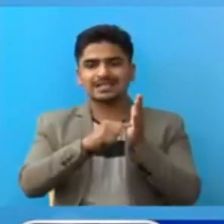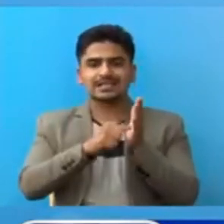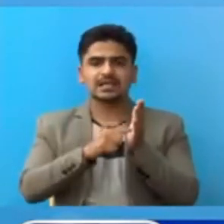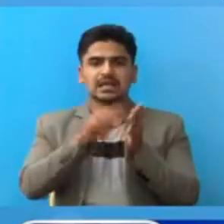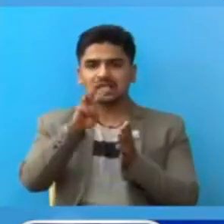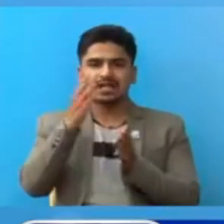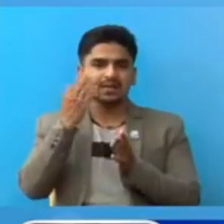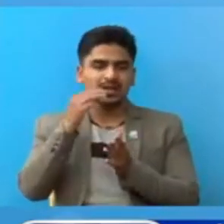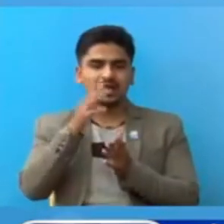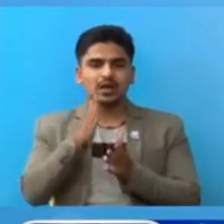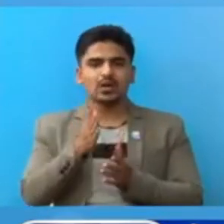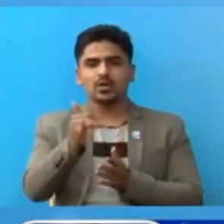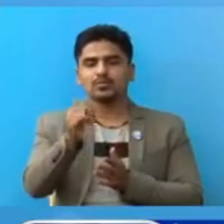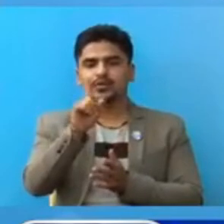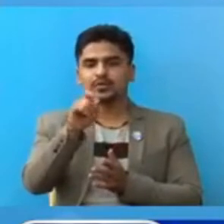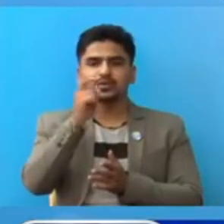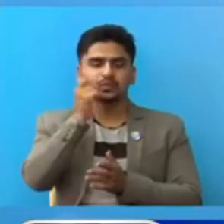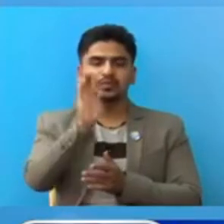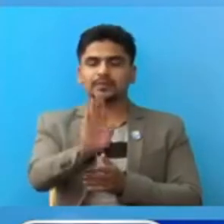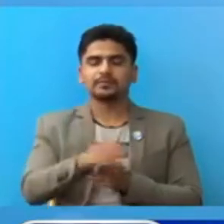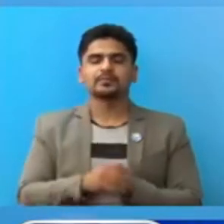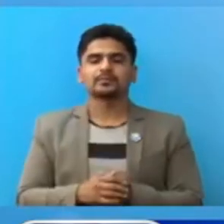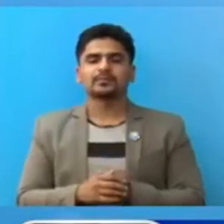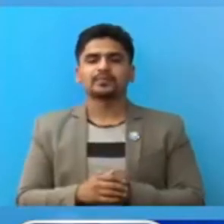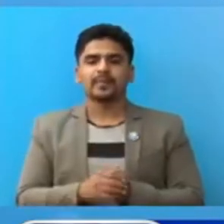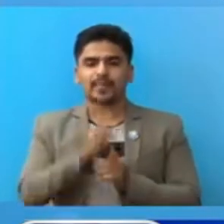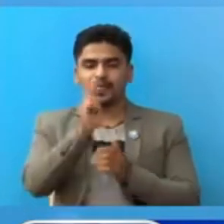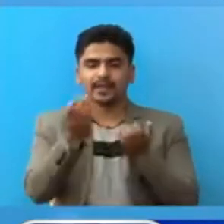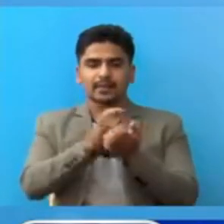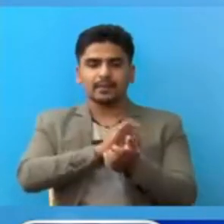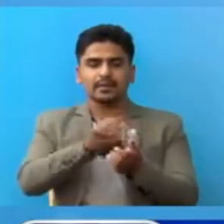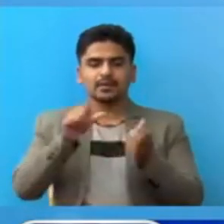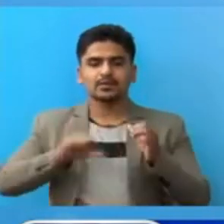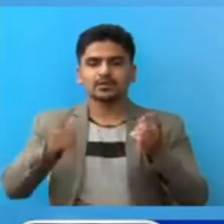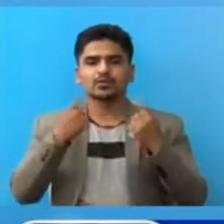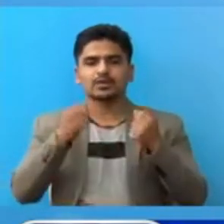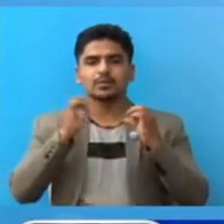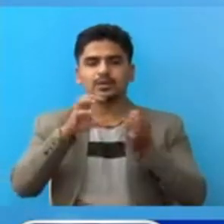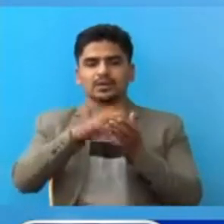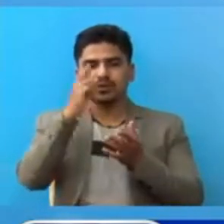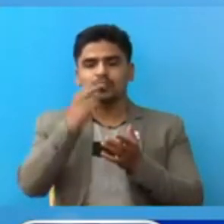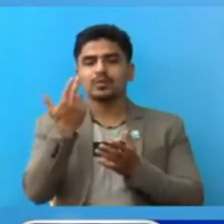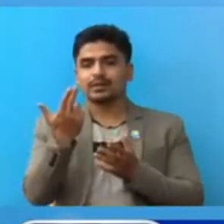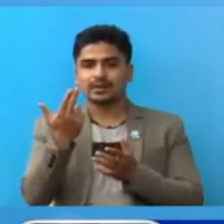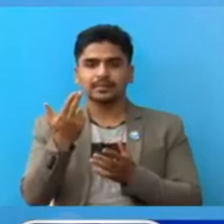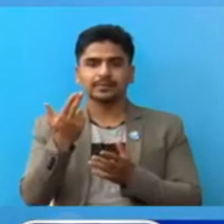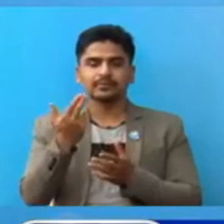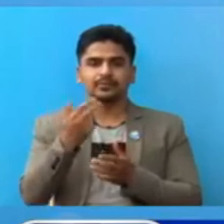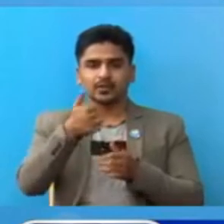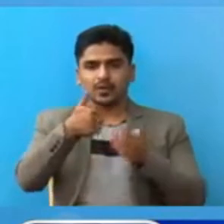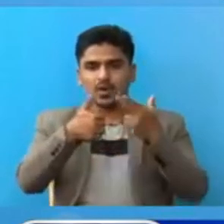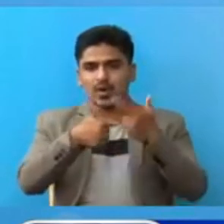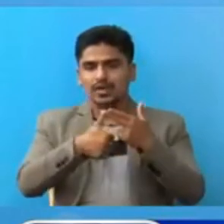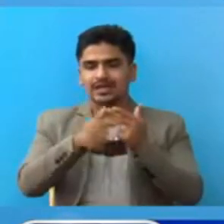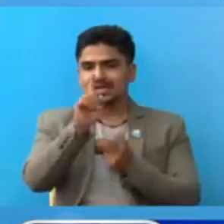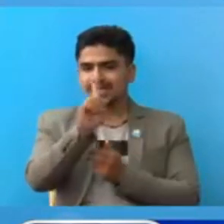महिला र लम्जुंका दस पुरूस नूंचा एस्तोई प्रादेशिक जनस्वास्त प्रयोक्साला रुपन देई में अर्गाखाची